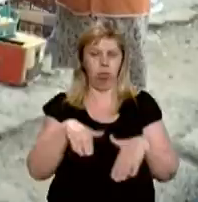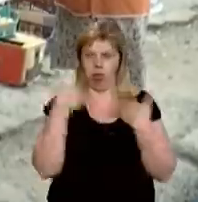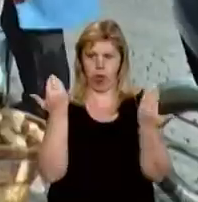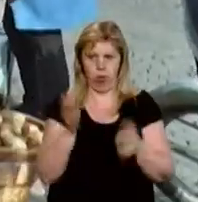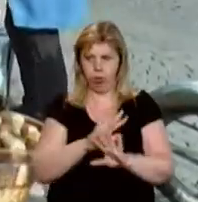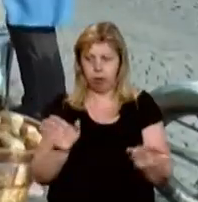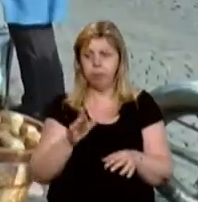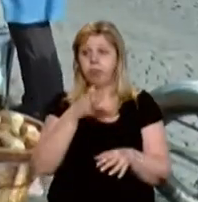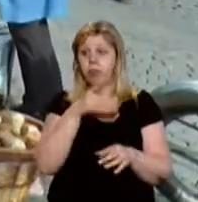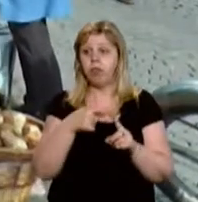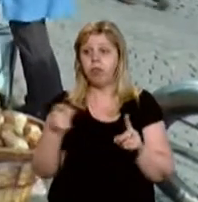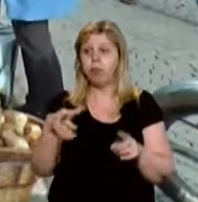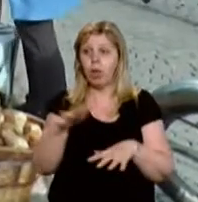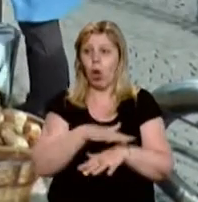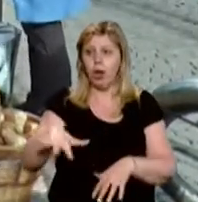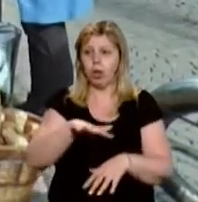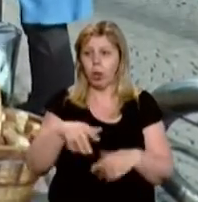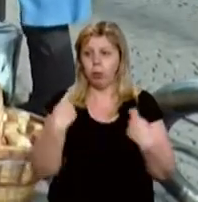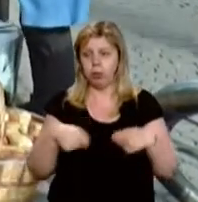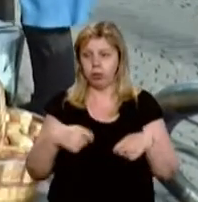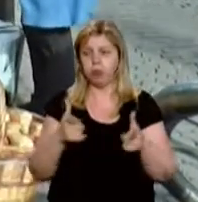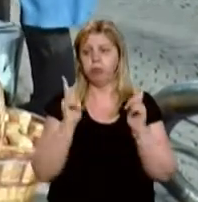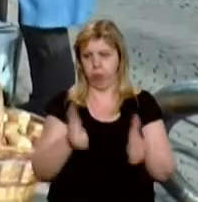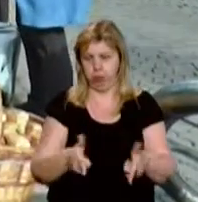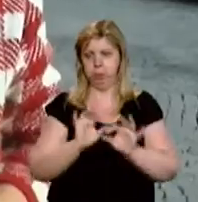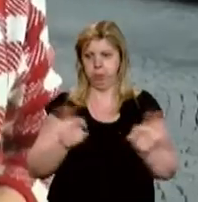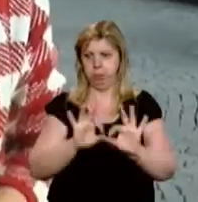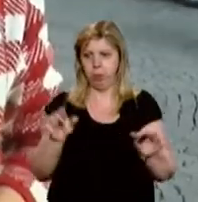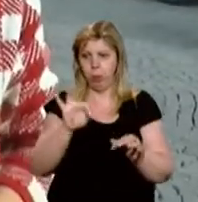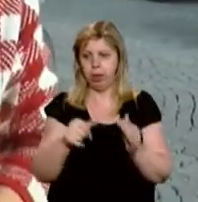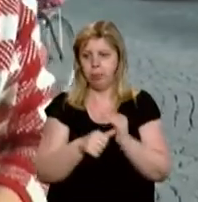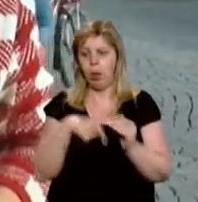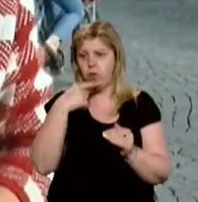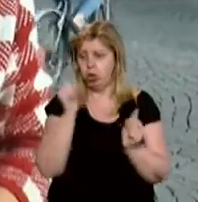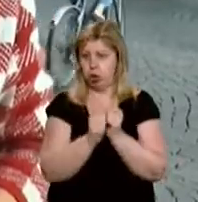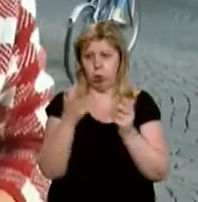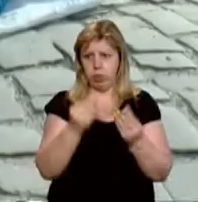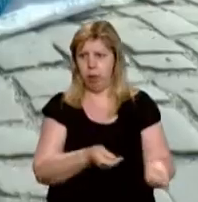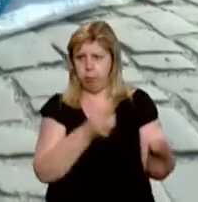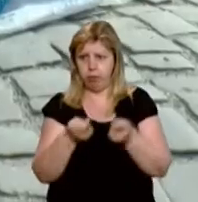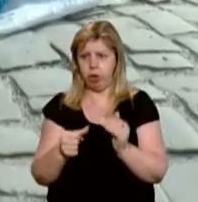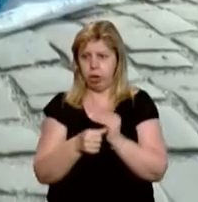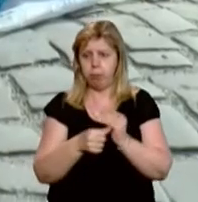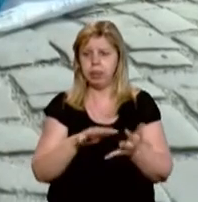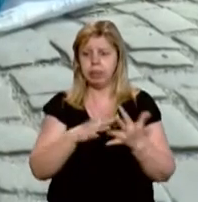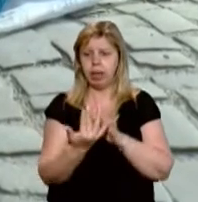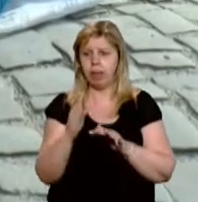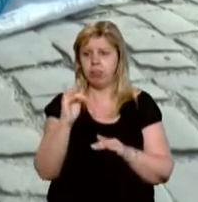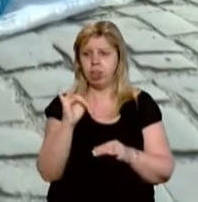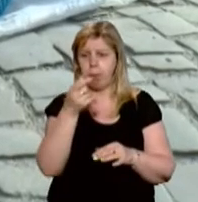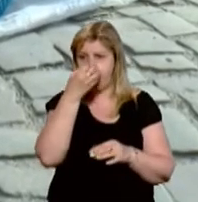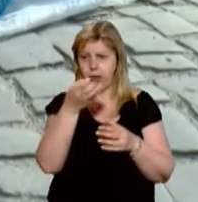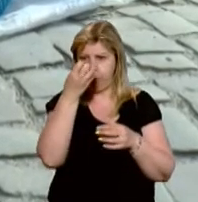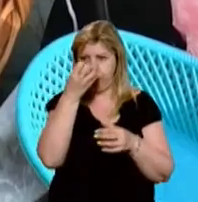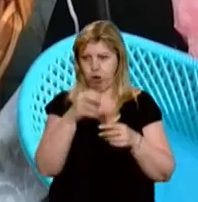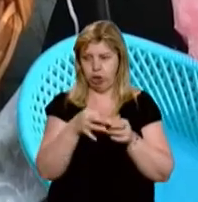захотіли. Тим часом на вулиці Феденця продавчиня Руслана погодилася на коментар. Каже, щодня привозять до Ужгорода гриби з села Вільшинки, що на